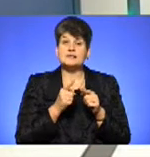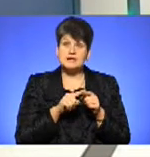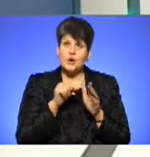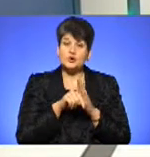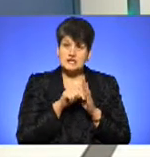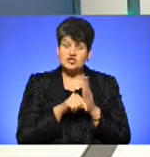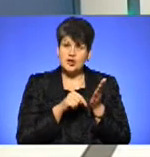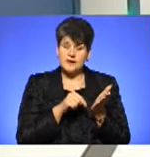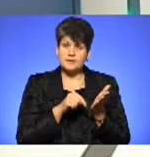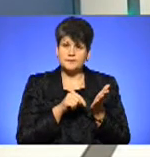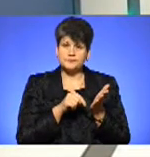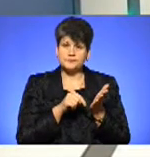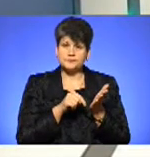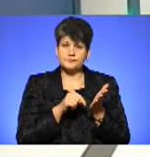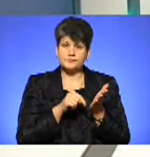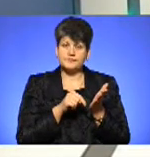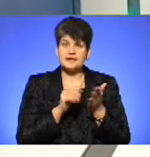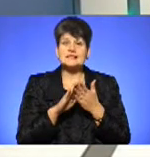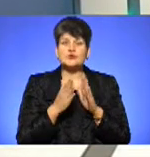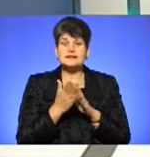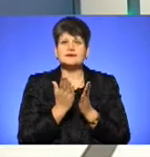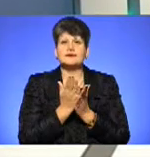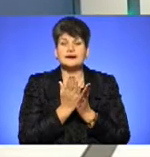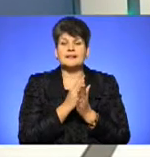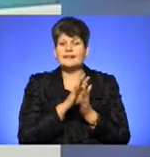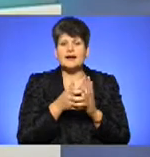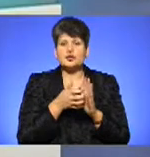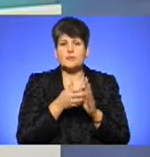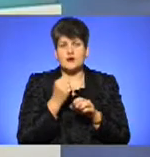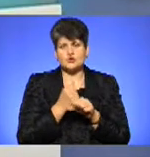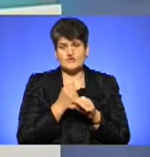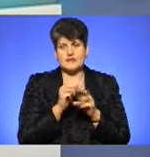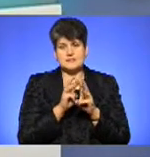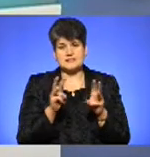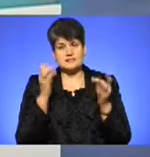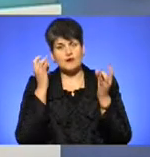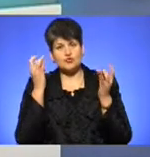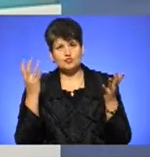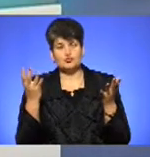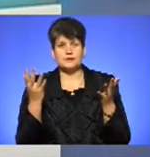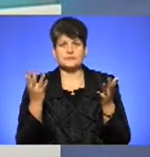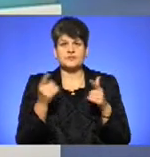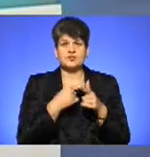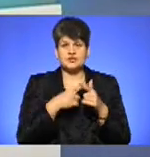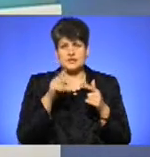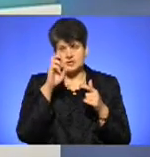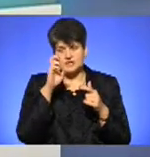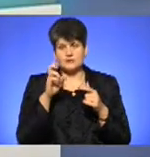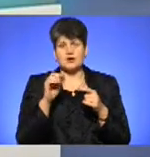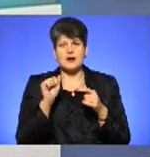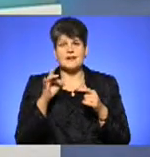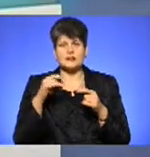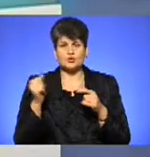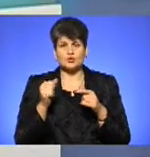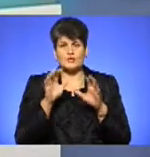ситуація, яка склалася, недопрацювання чи Міністерства культури, чи Державного історико-архітурного